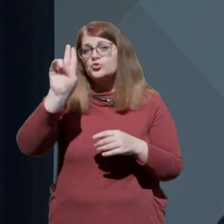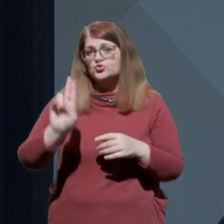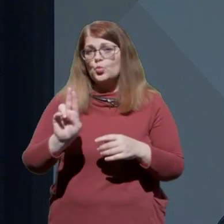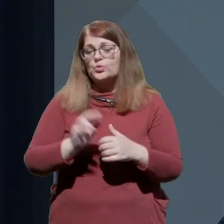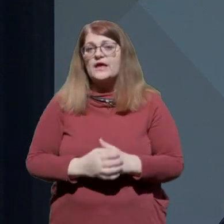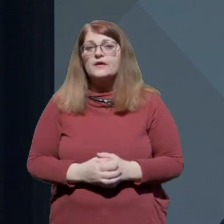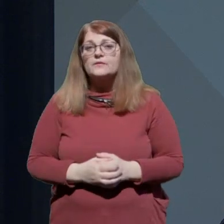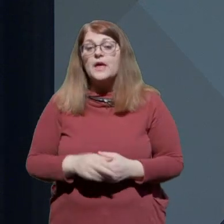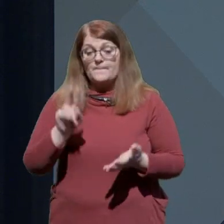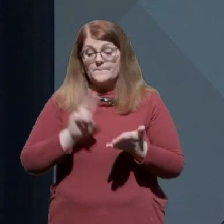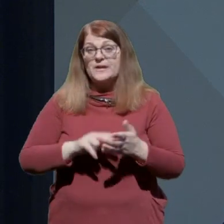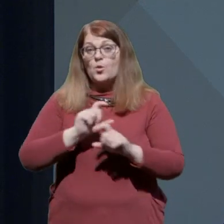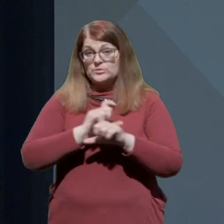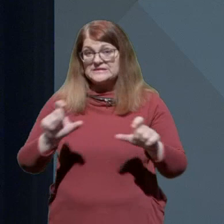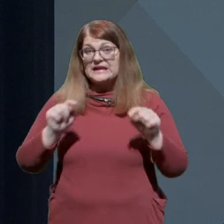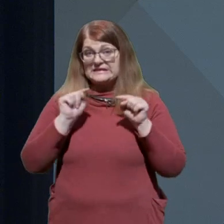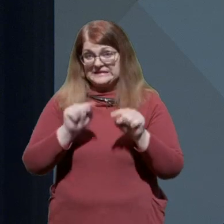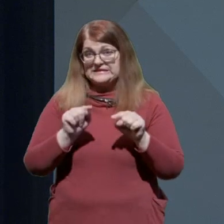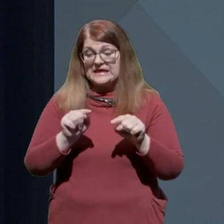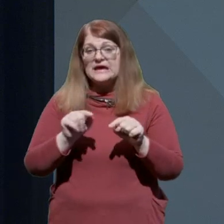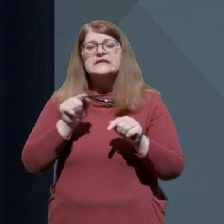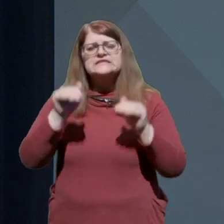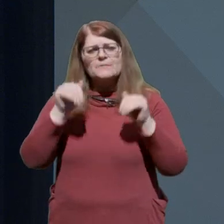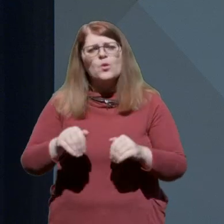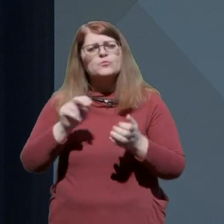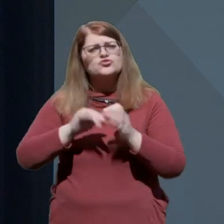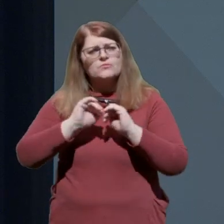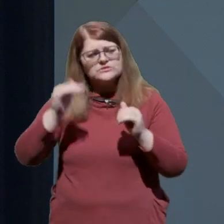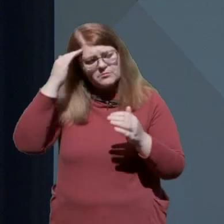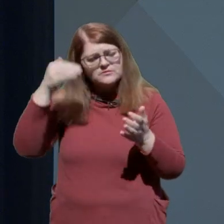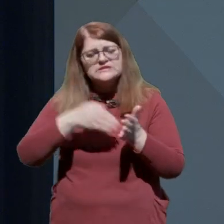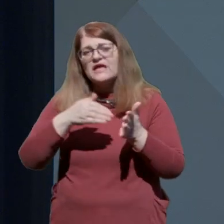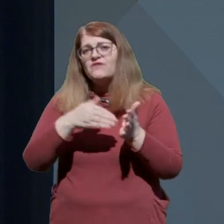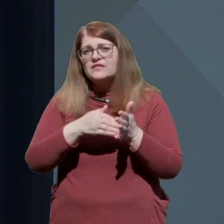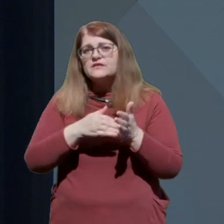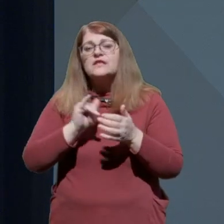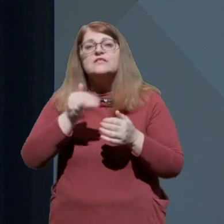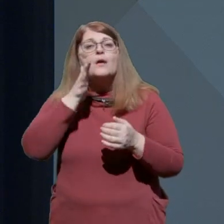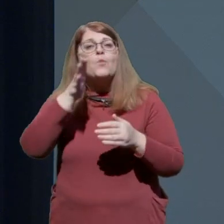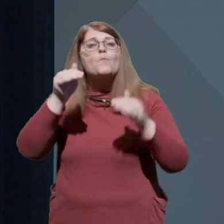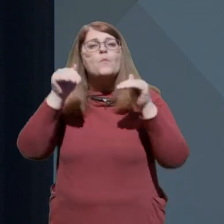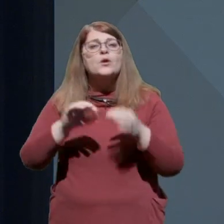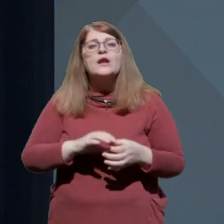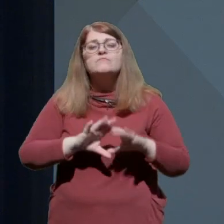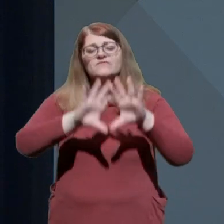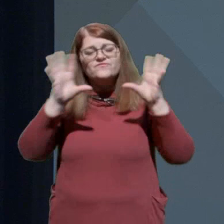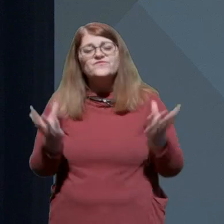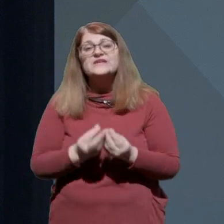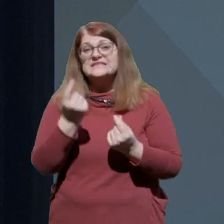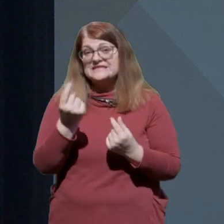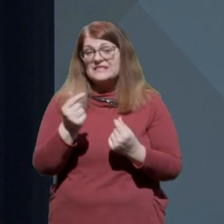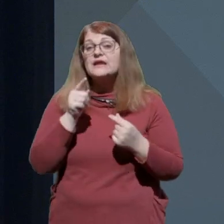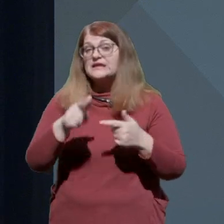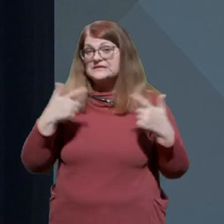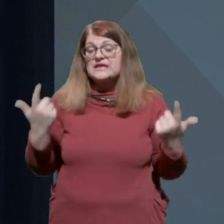Prav zaradi teh dejstev se moramo še posebej zavedati, da bomo morali ves denar, ki si ga